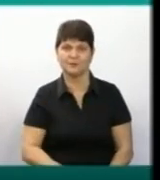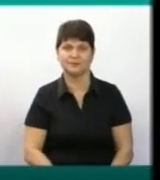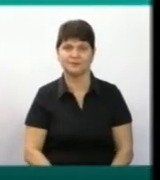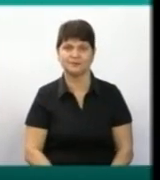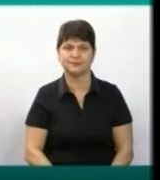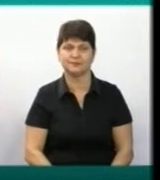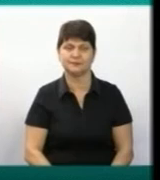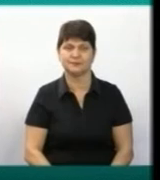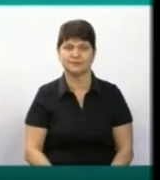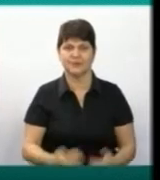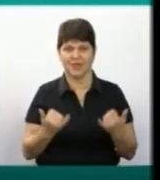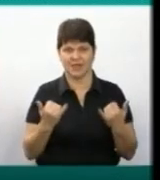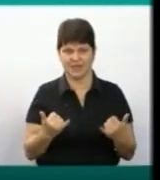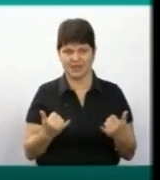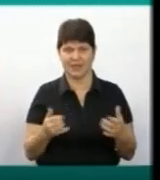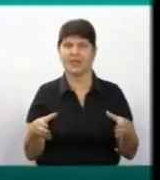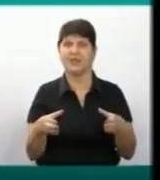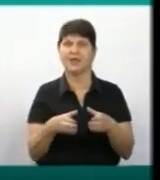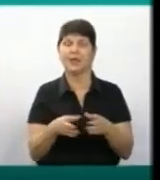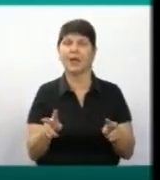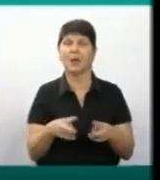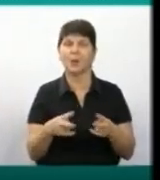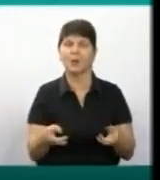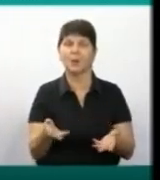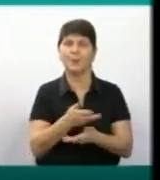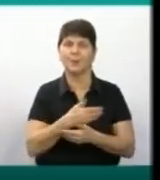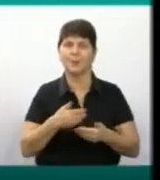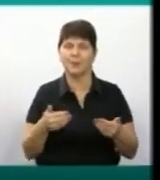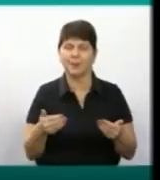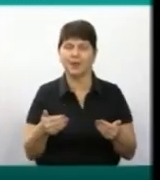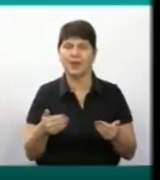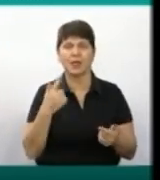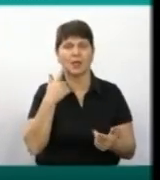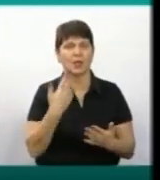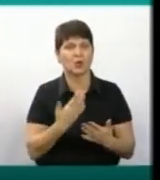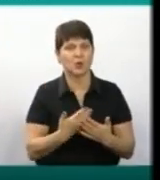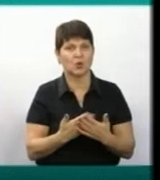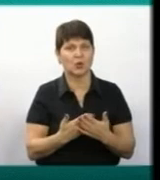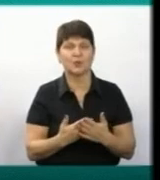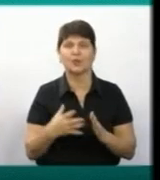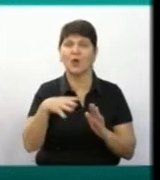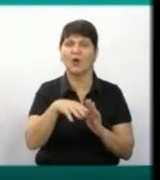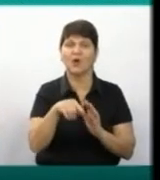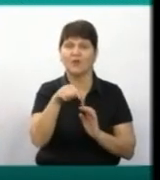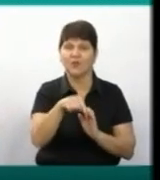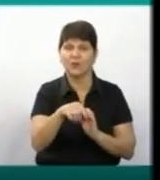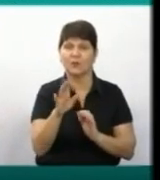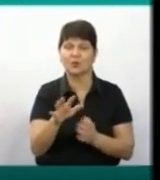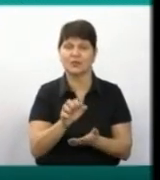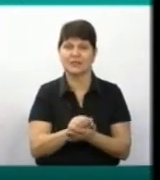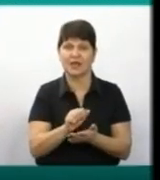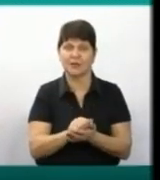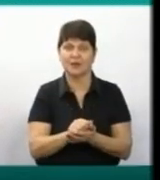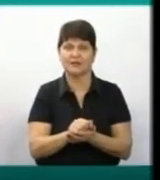Даний клуб більше так спеціалізуємо. В ньому займаються дітки за